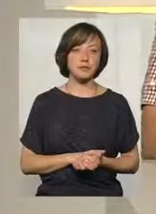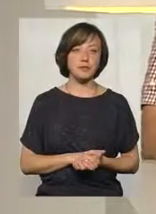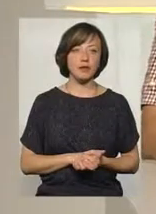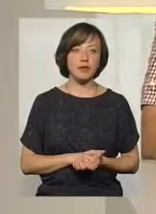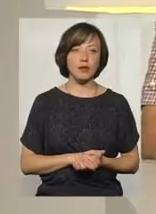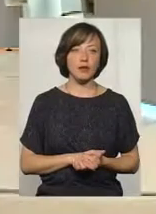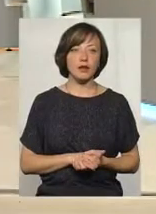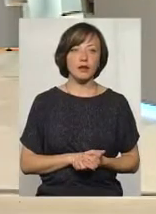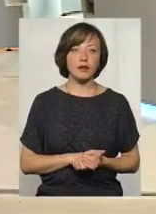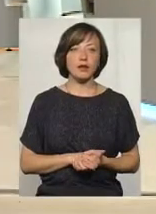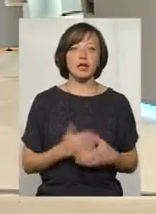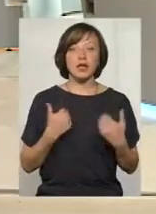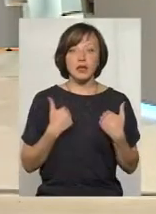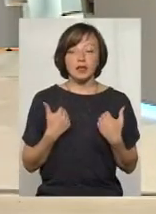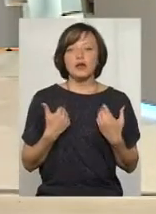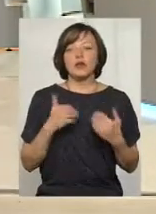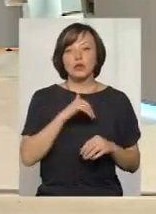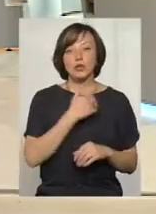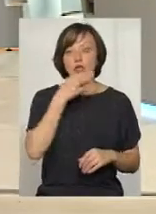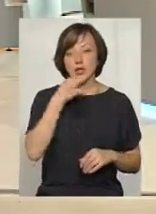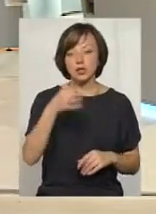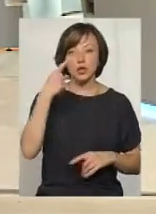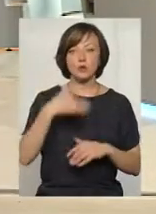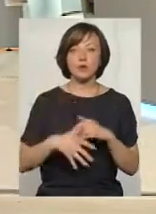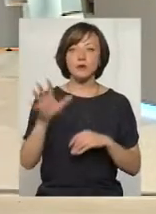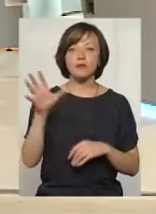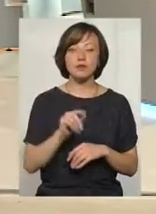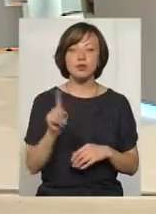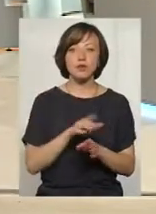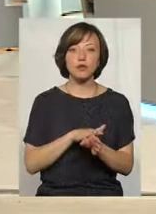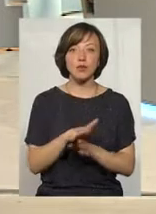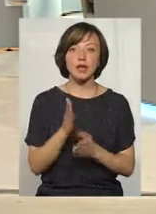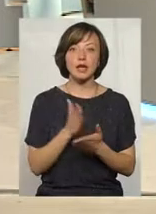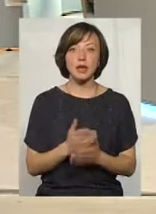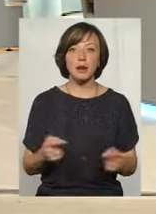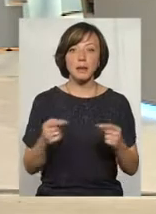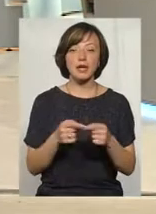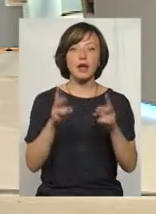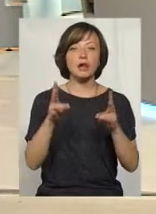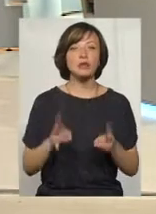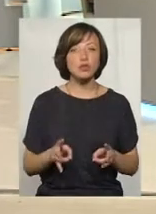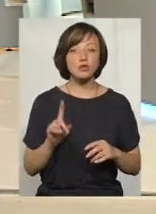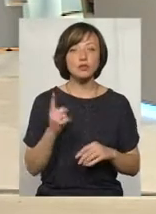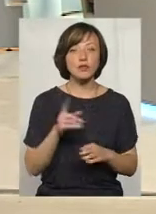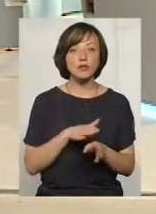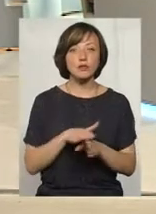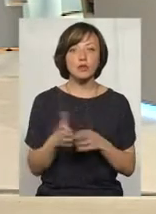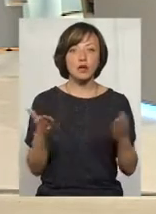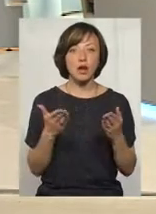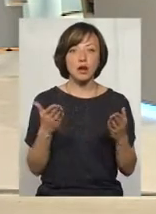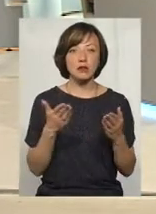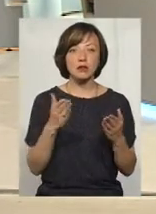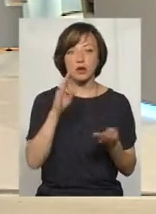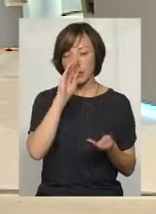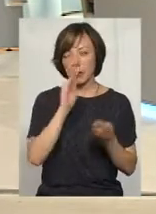Є що додати? Ну, я хочу сказати, що, розумієте, в тому всьому, що відбулося, є певна катастрофа, тому що відбулася якась кулуарна